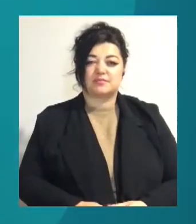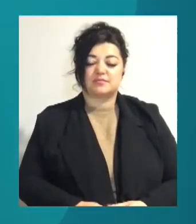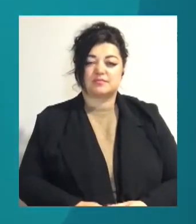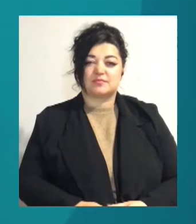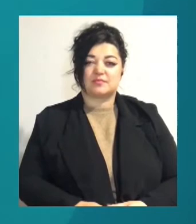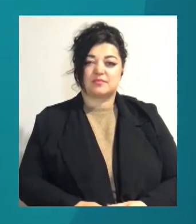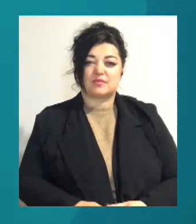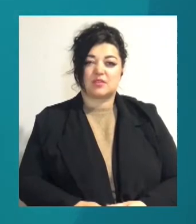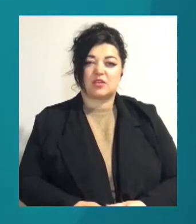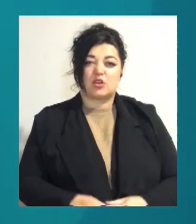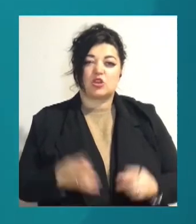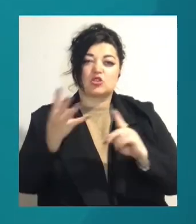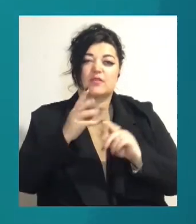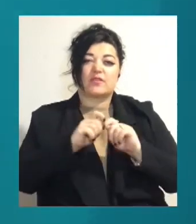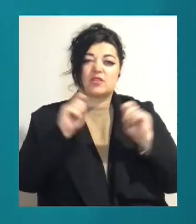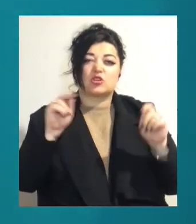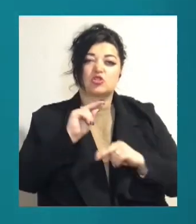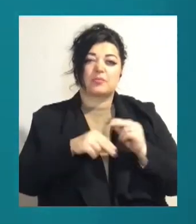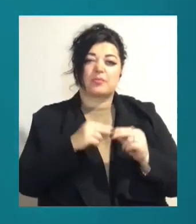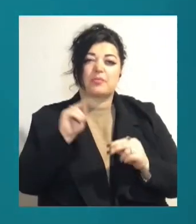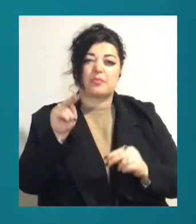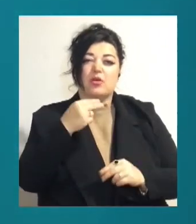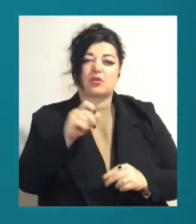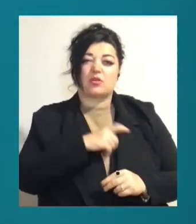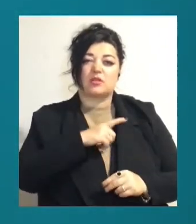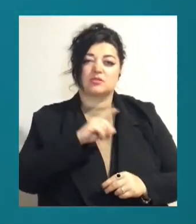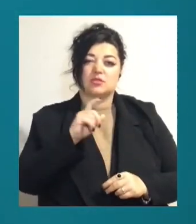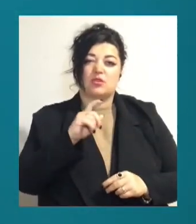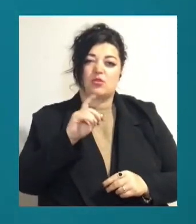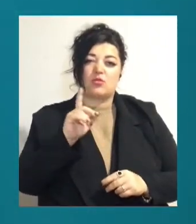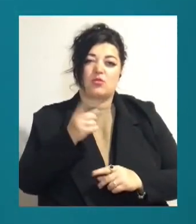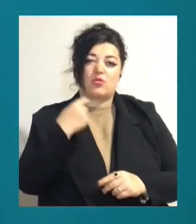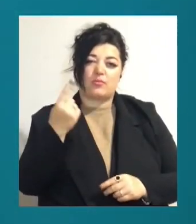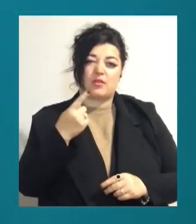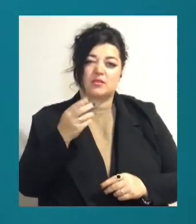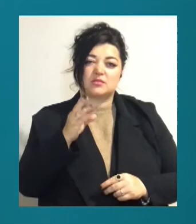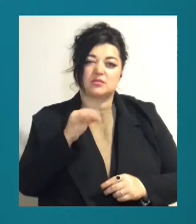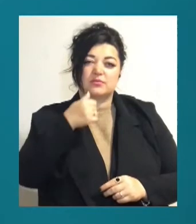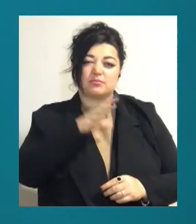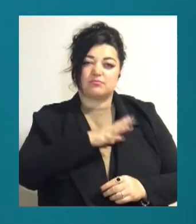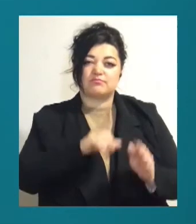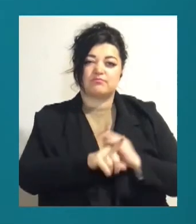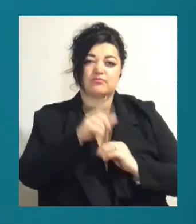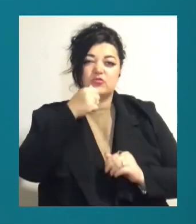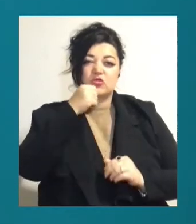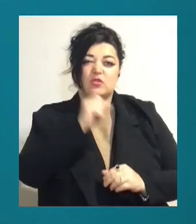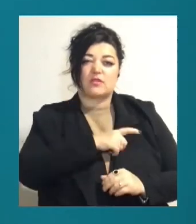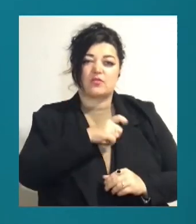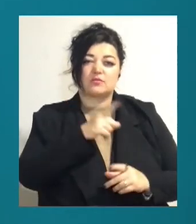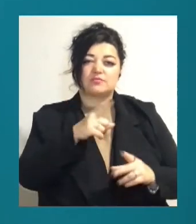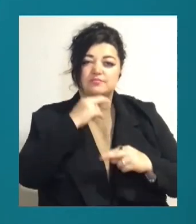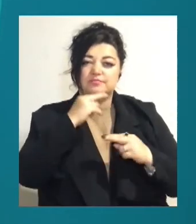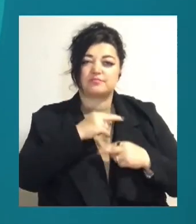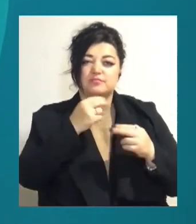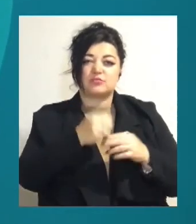Четвертий відкритий чемпіонат Одеської області з бойового гопака імені Миколи Руденка відбувся вчора в Одесі. Його приурочили до річниці поминання героїв